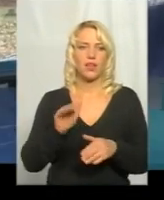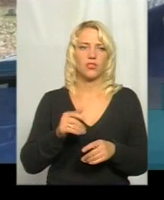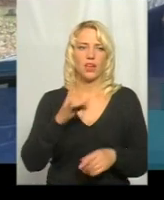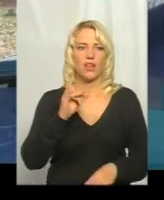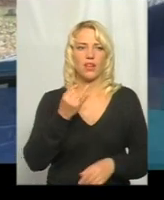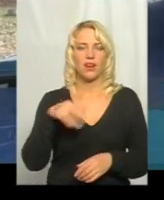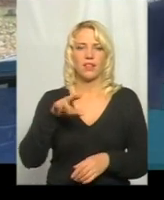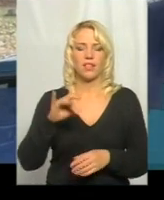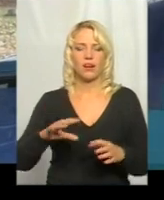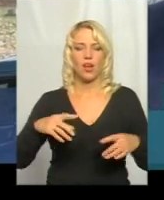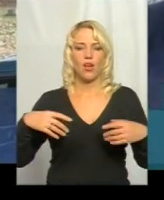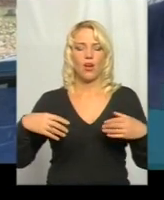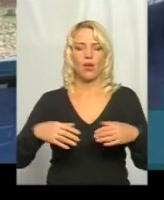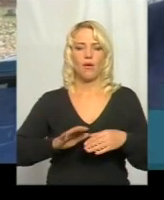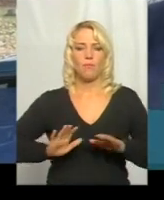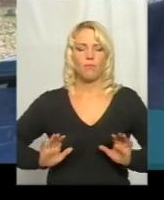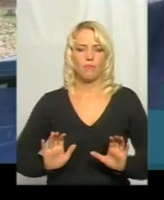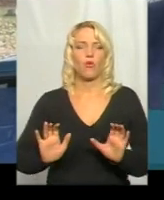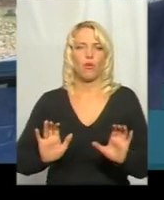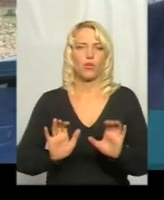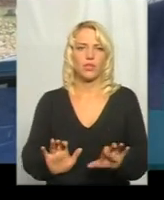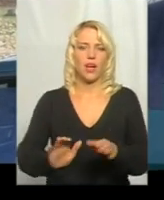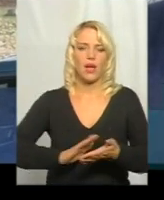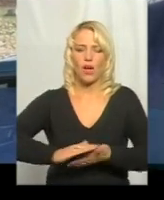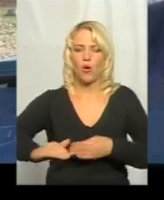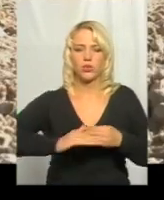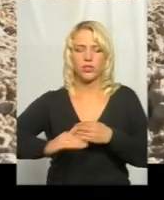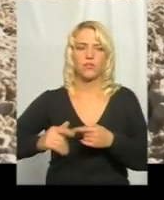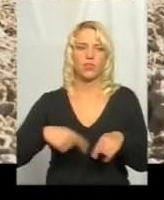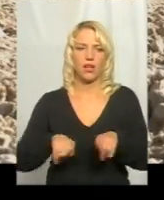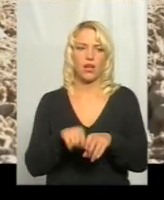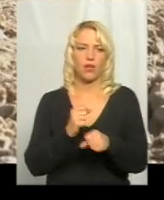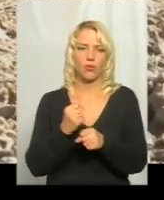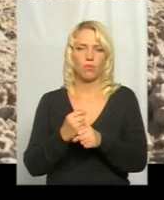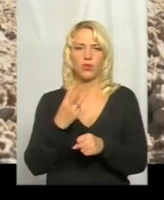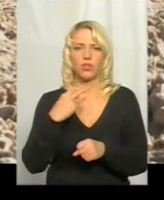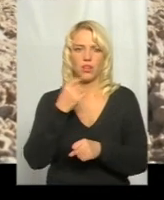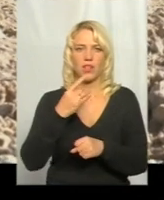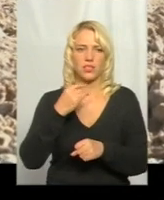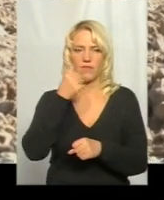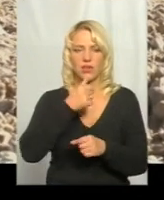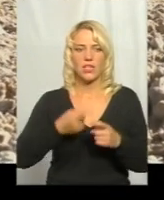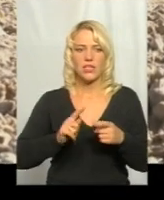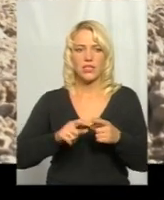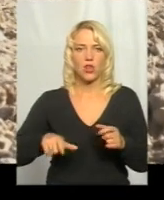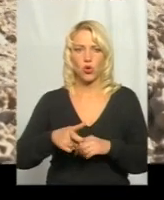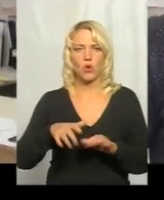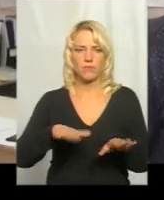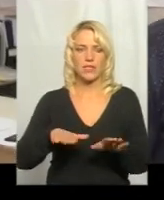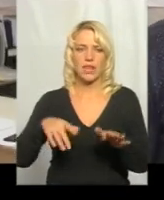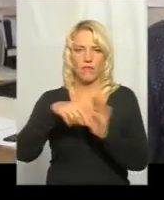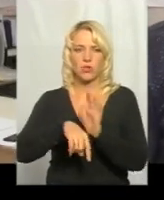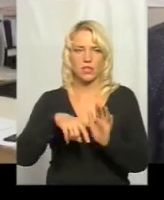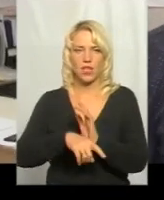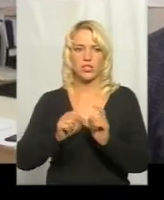прогортає, розрівнює. Це проводиться, така робота проводиться три рази рік. Цей відвізок належить до доріг місцевого значення. За словами